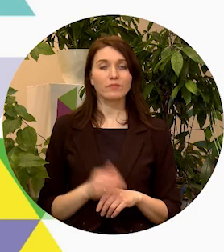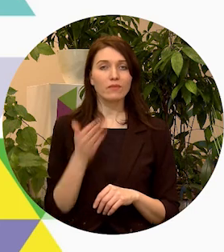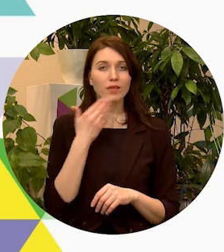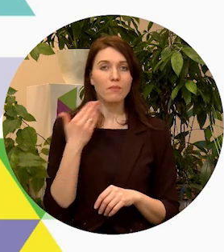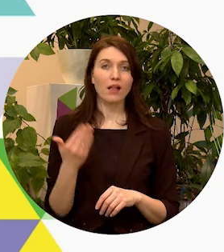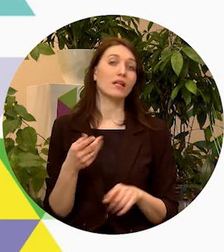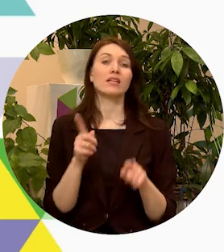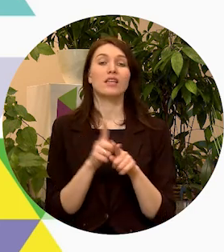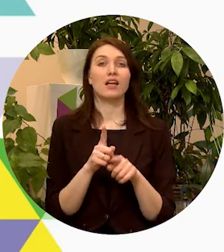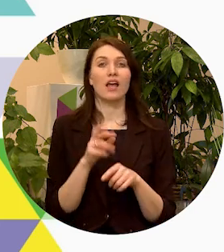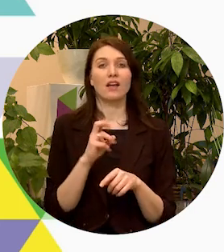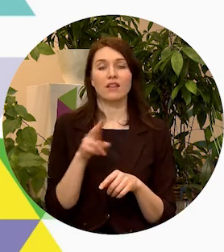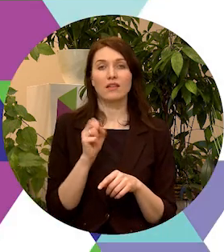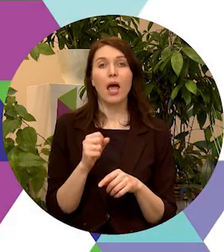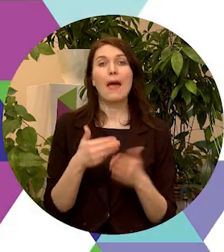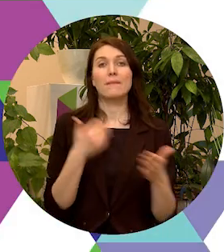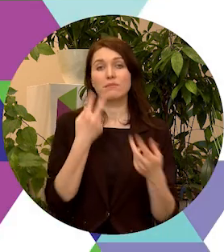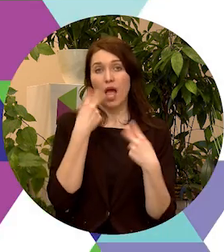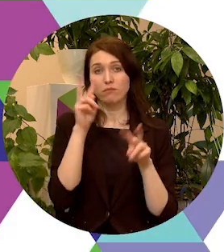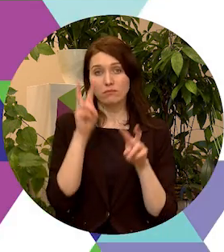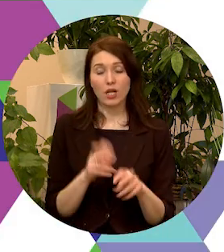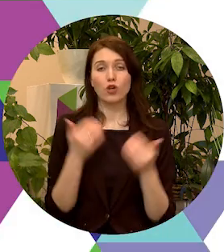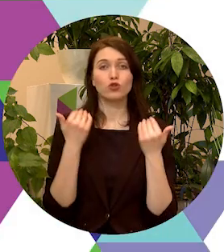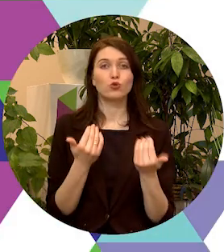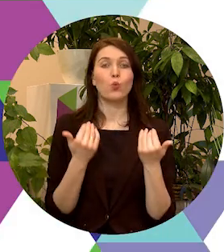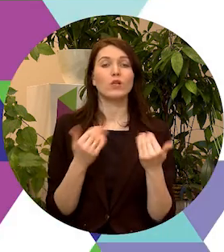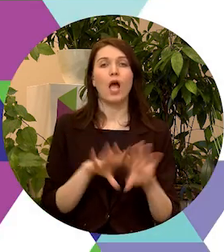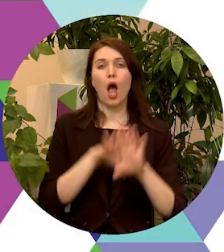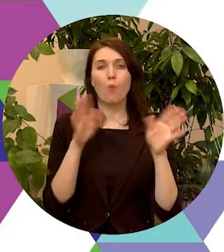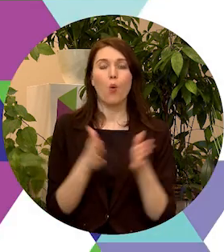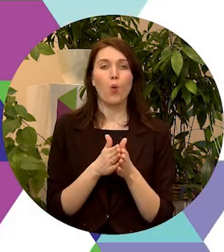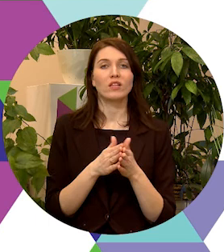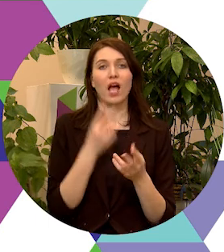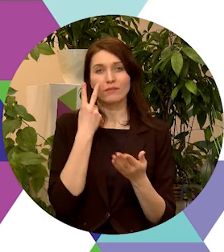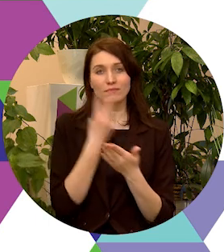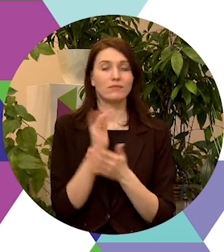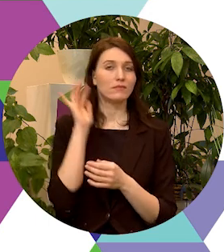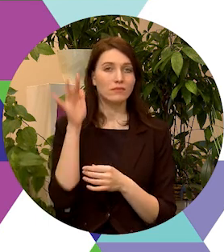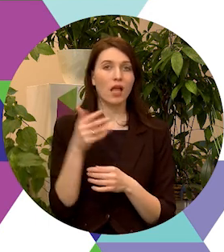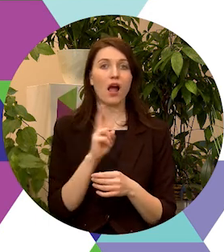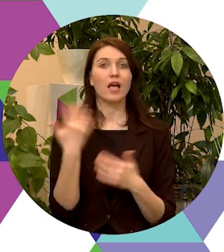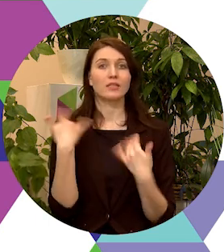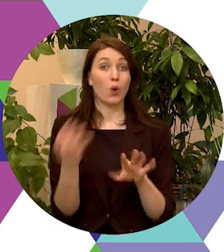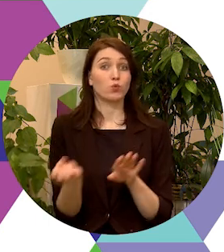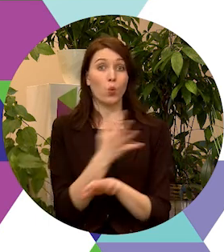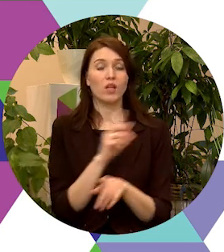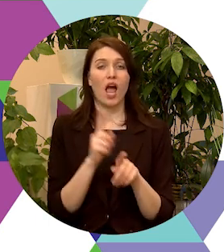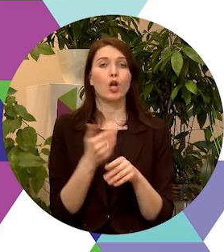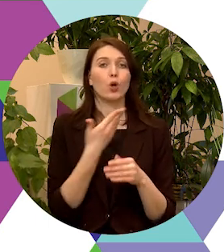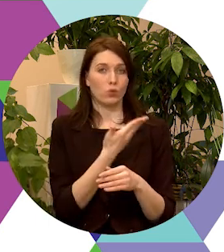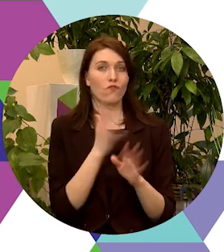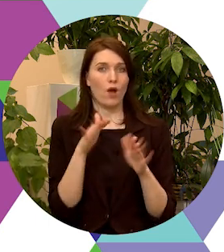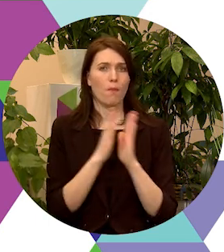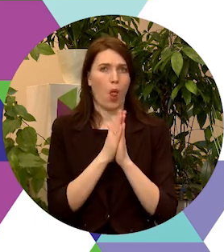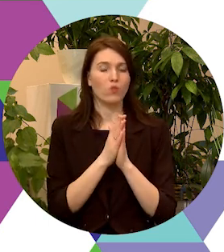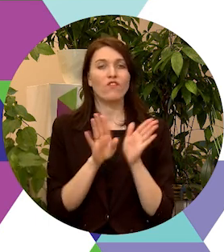Paldies, un, Rāndu, pirms mēs aplūkojam arī šīs dienas apkopotās vīzijas, kuras jau ir iesūtītas, vai es arī tevi varu lūgt